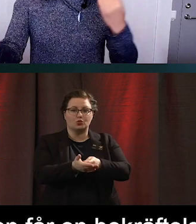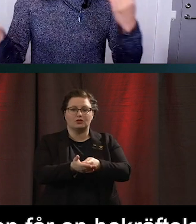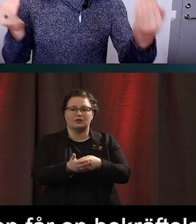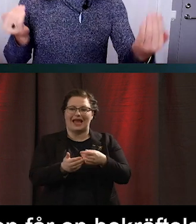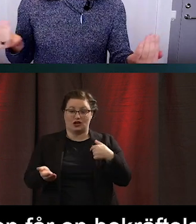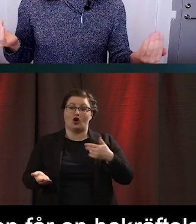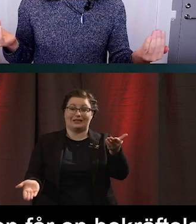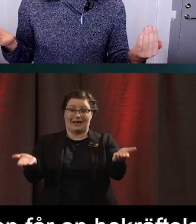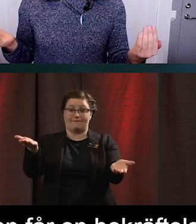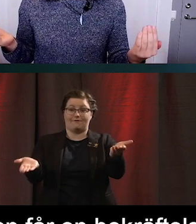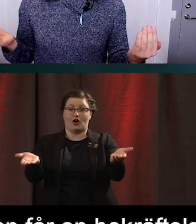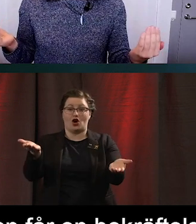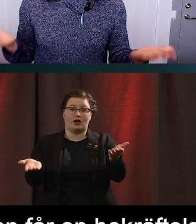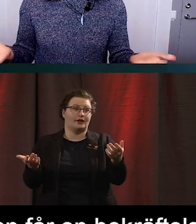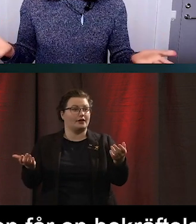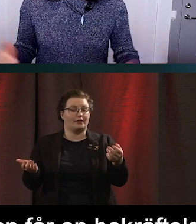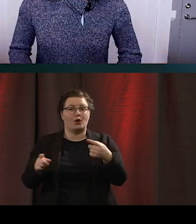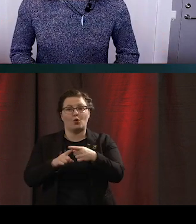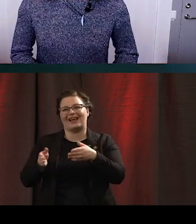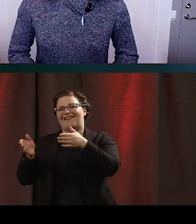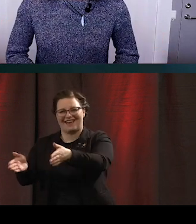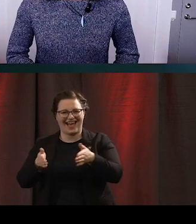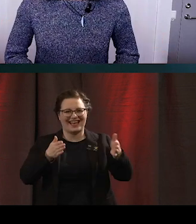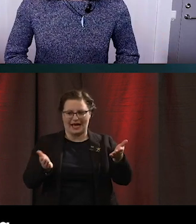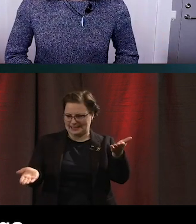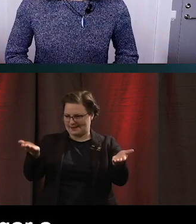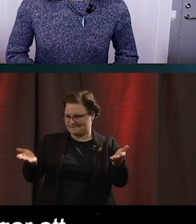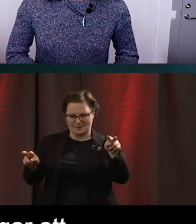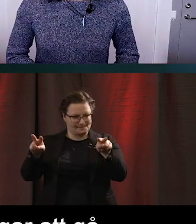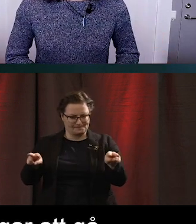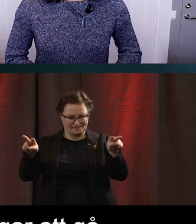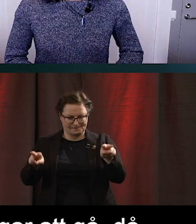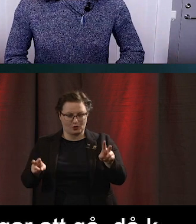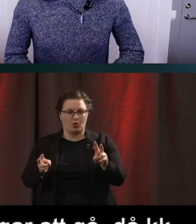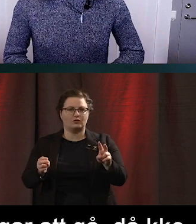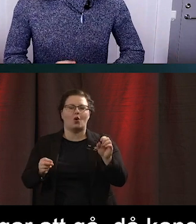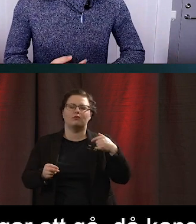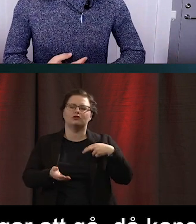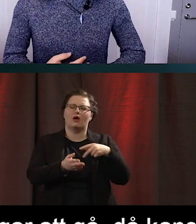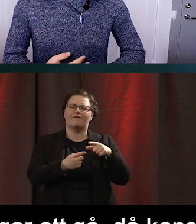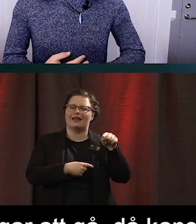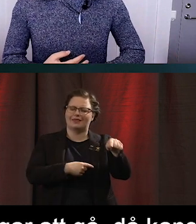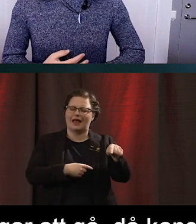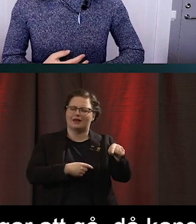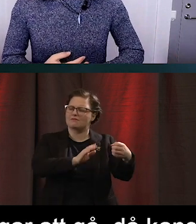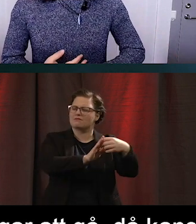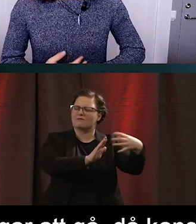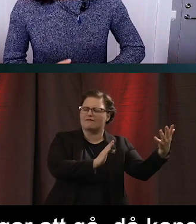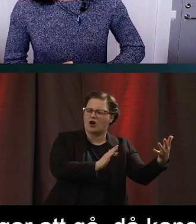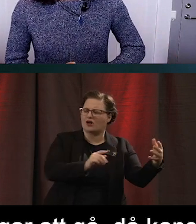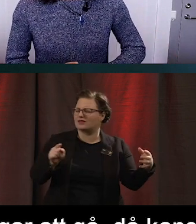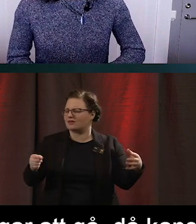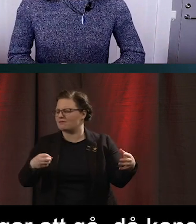jämföra olika vägar att gå och kanske även tänka sig utfallet. Och det här betyder att